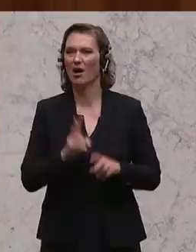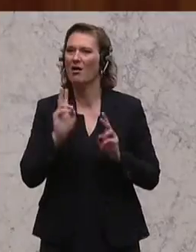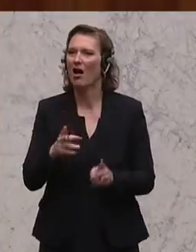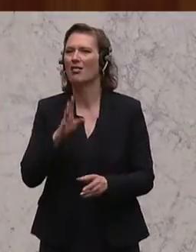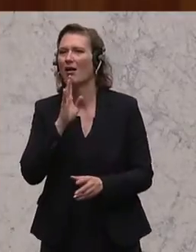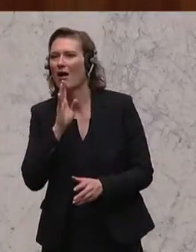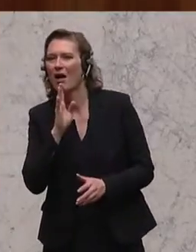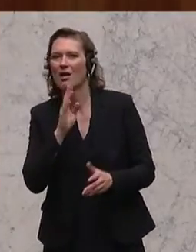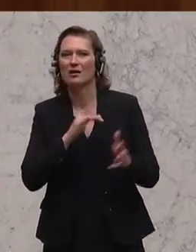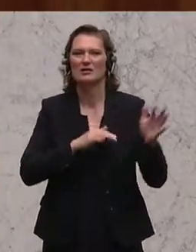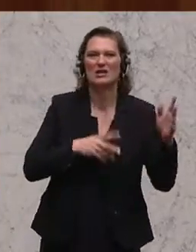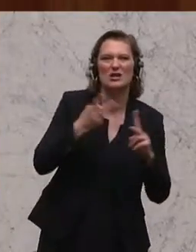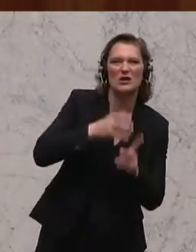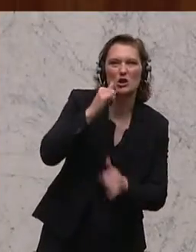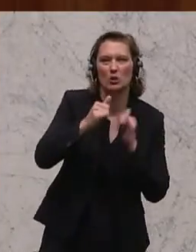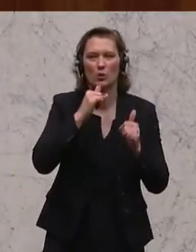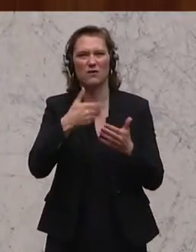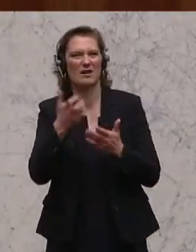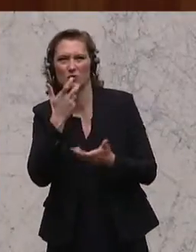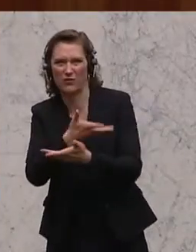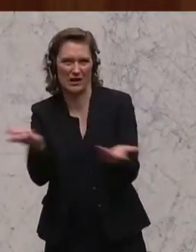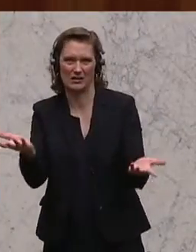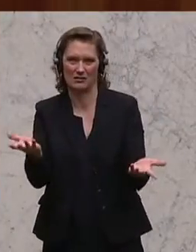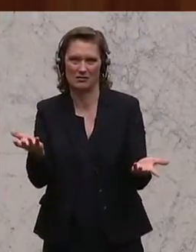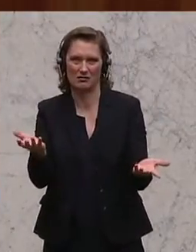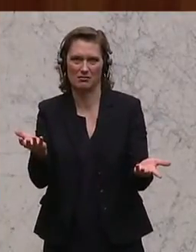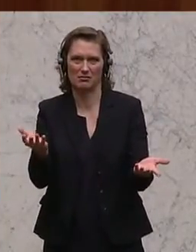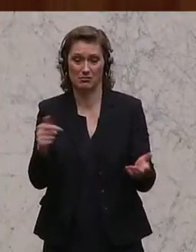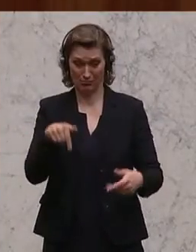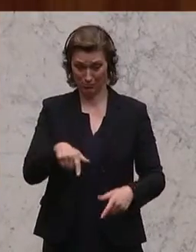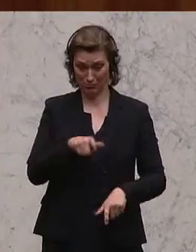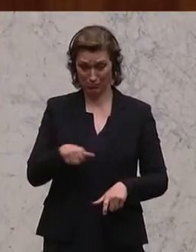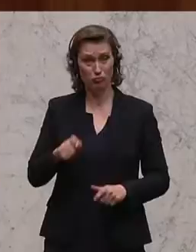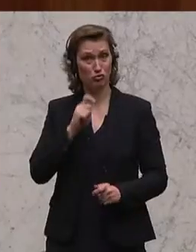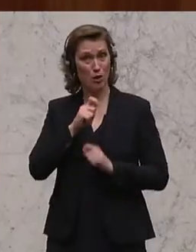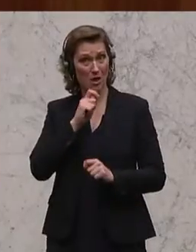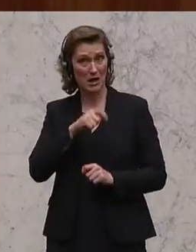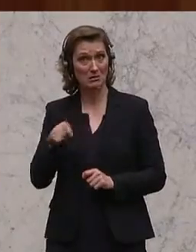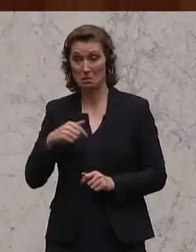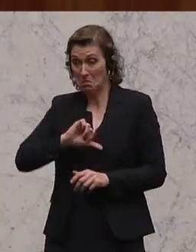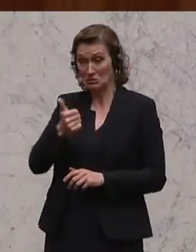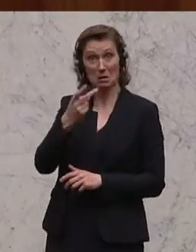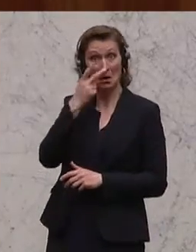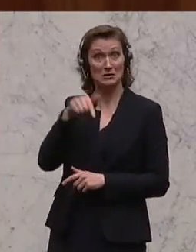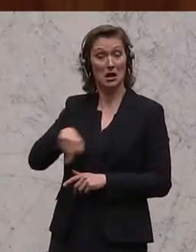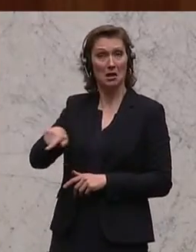drehen, wie man will, mit Zwischenruf, mit allem anderen. Und das sind Journalisten, die ich bis dahin gar nicht gekannt habe.